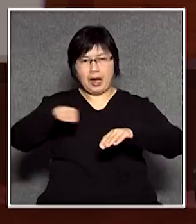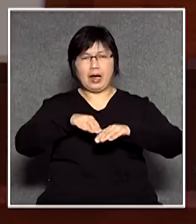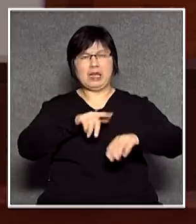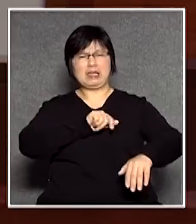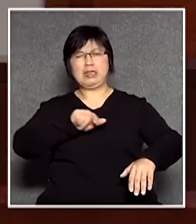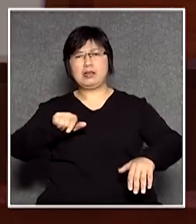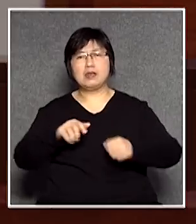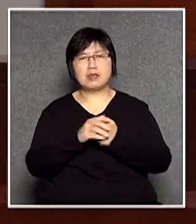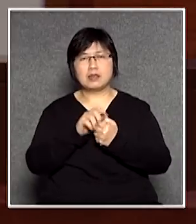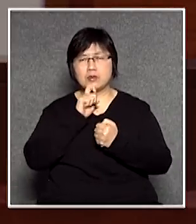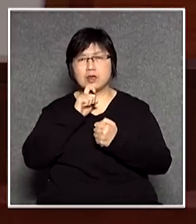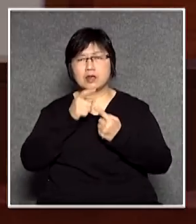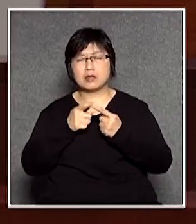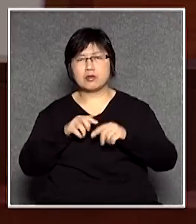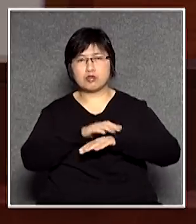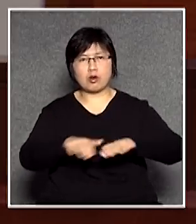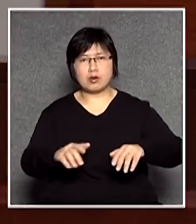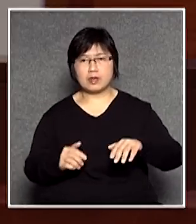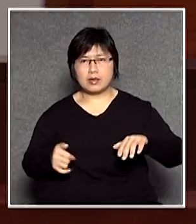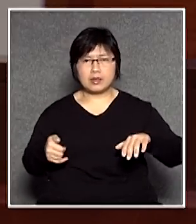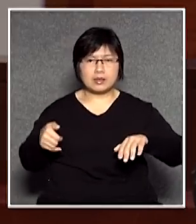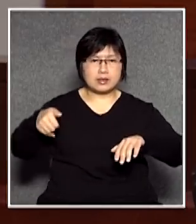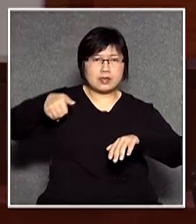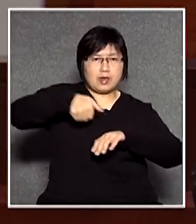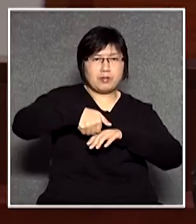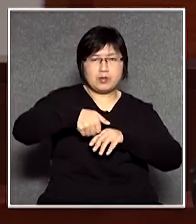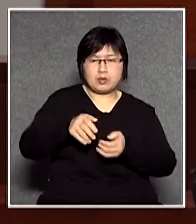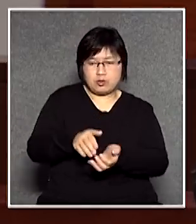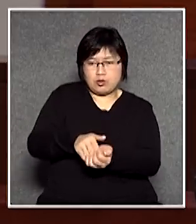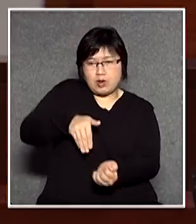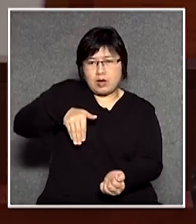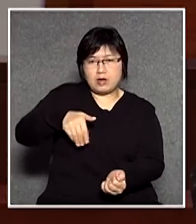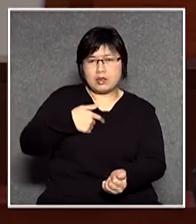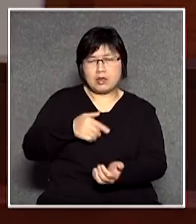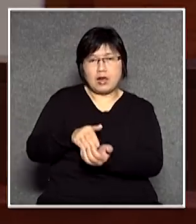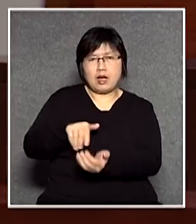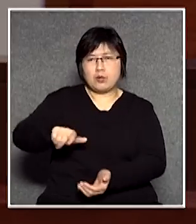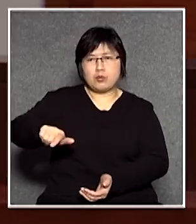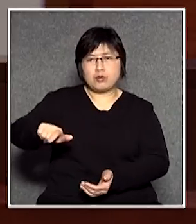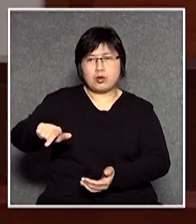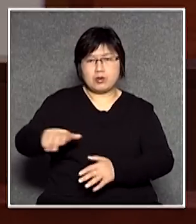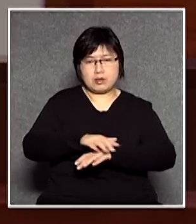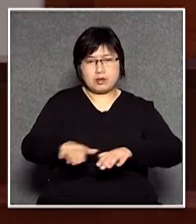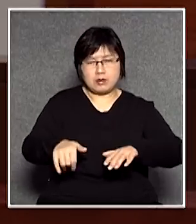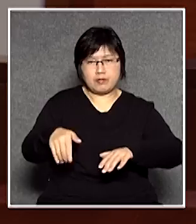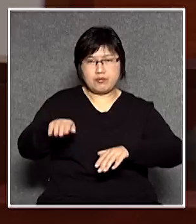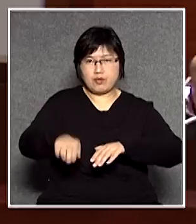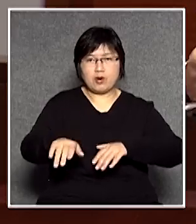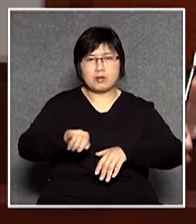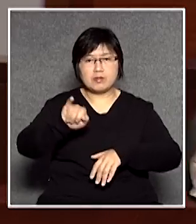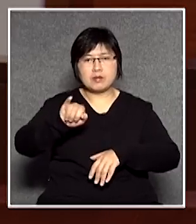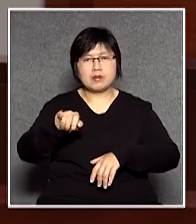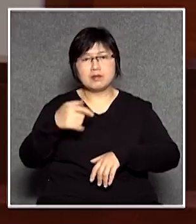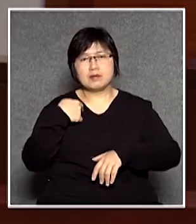有些人擒桌要脫鞋他就因為覺得他對鞋子是康莊如果放上桌子我